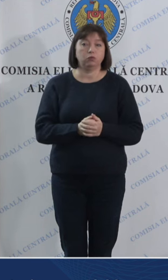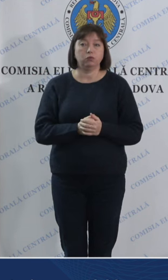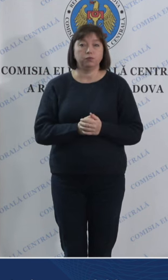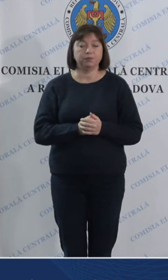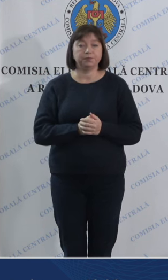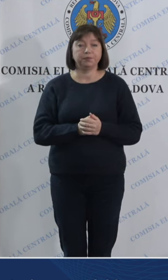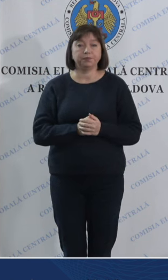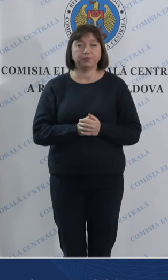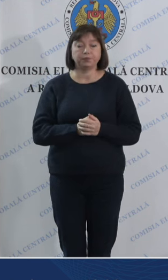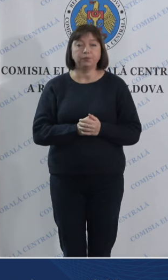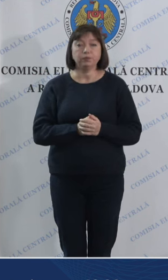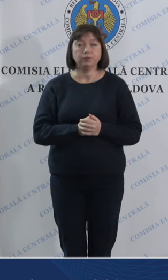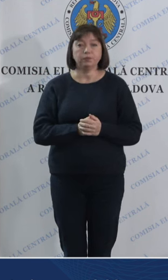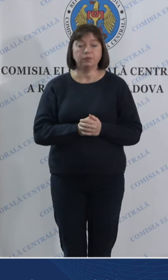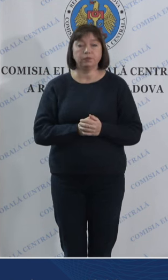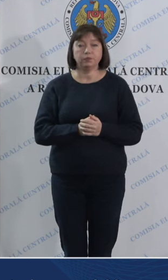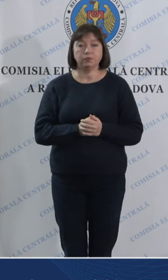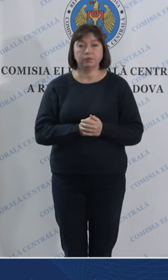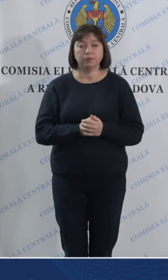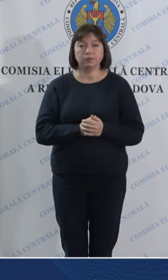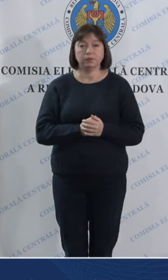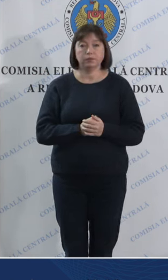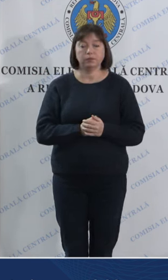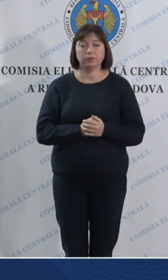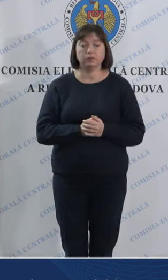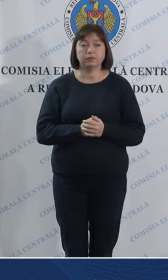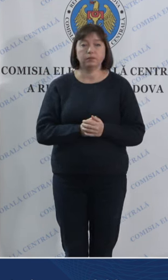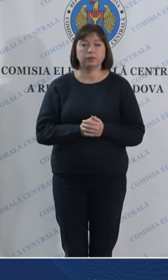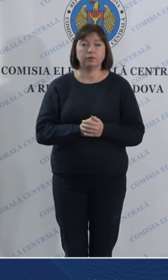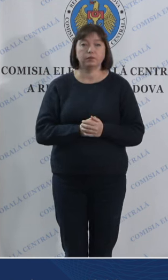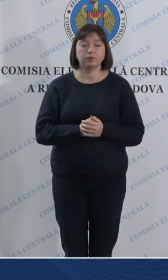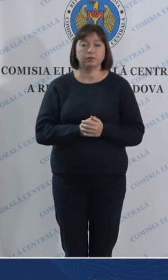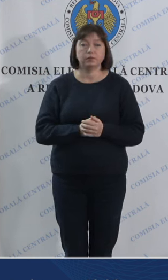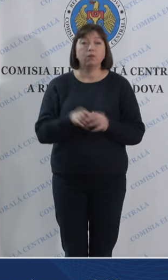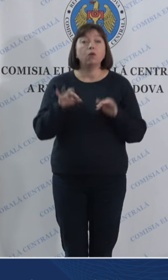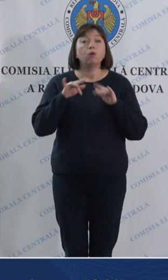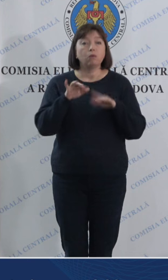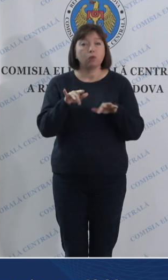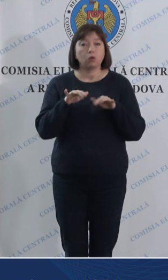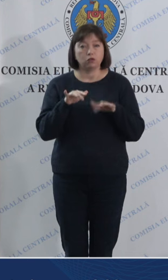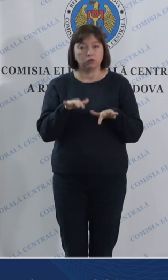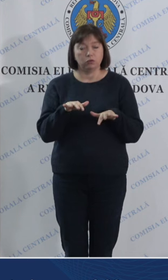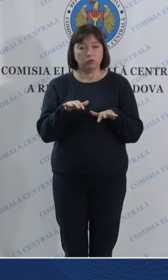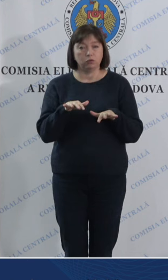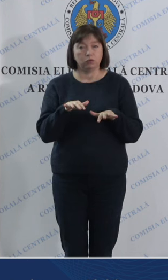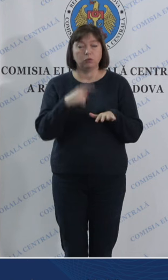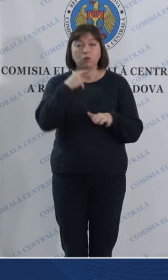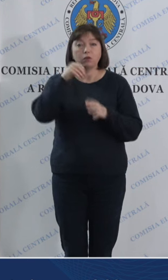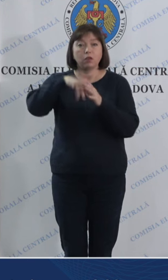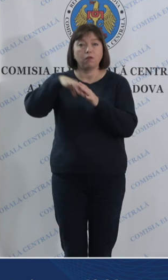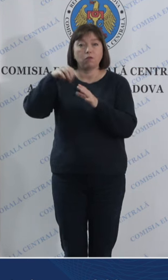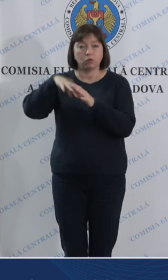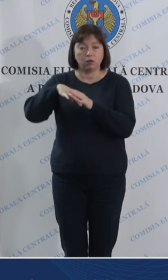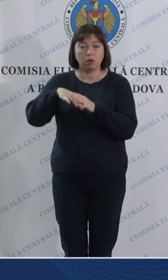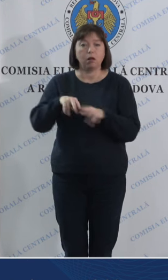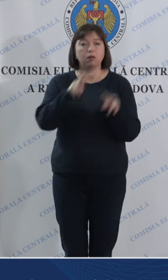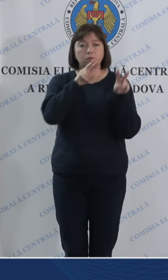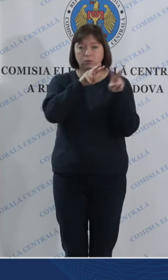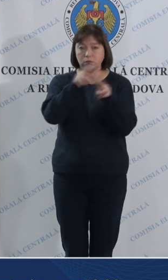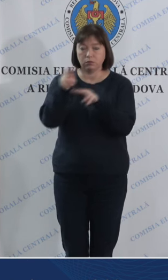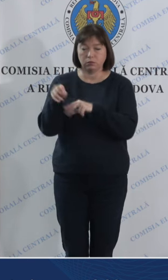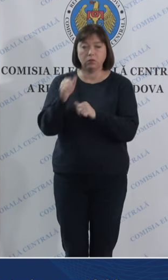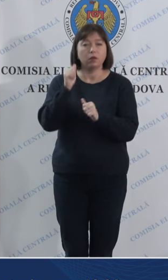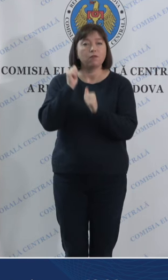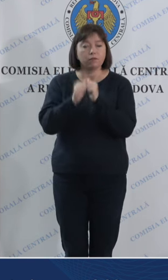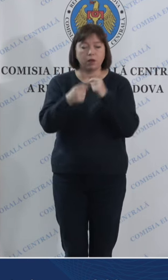aceste birouri electorale procesul de votare este monitorizat în